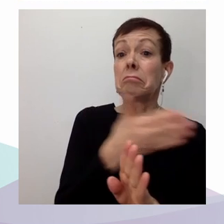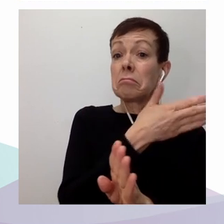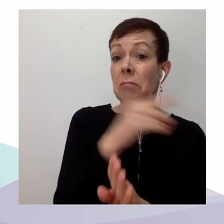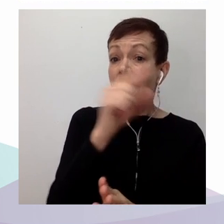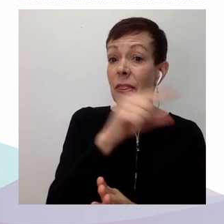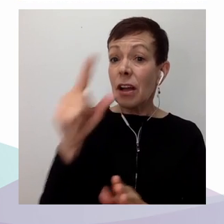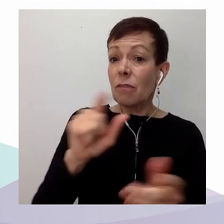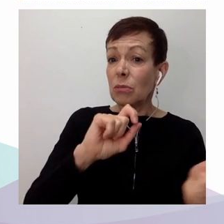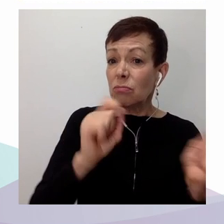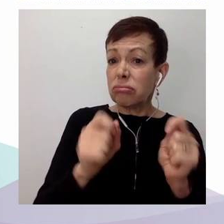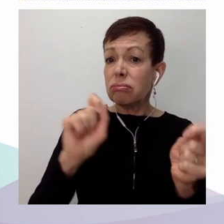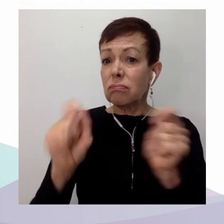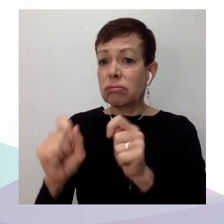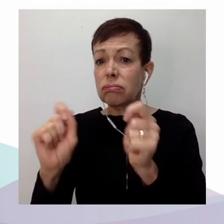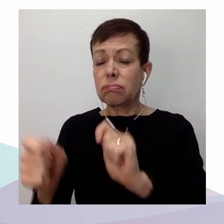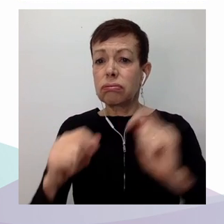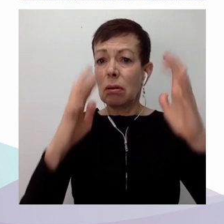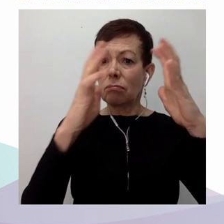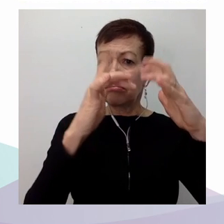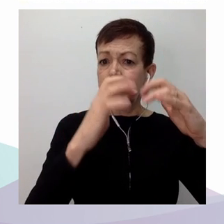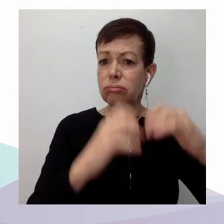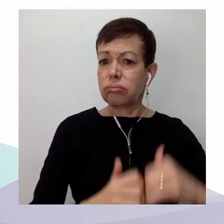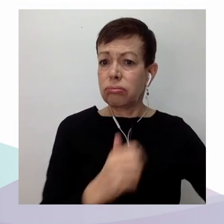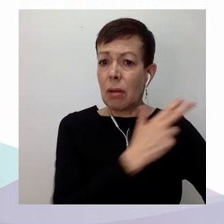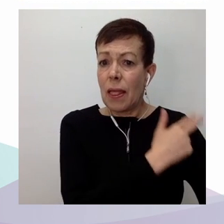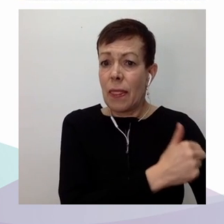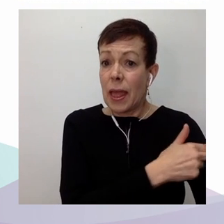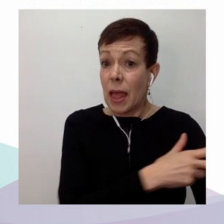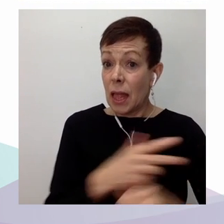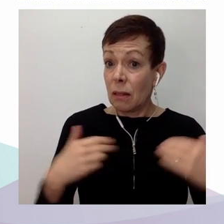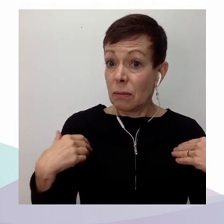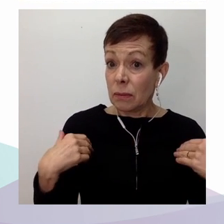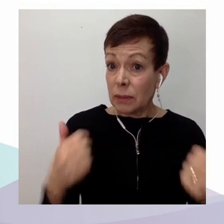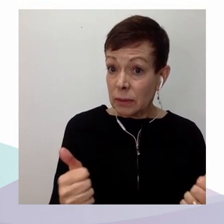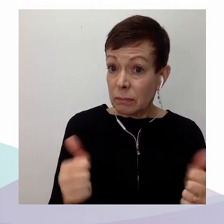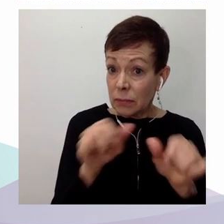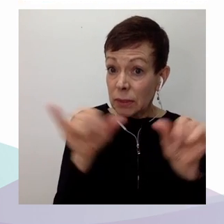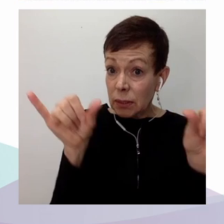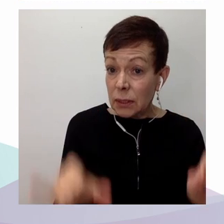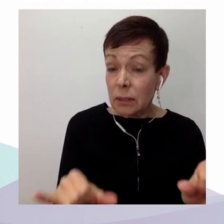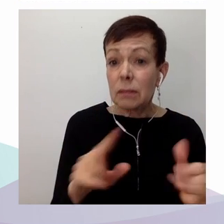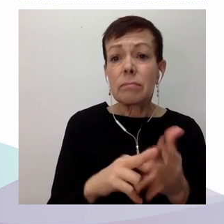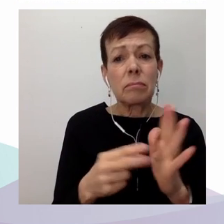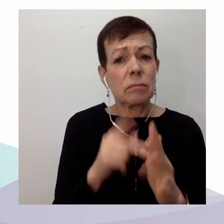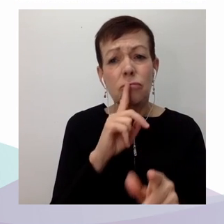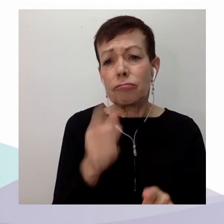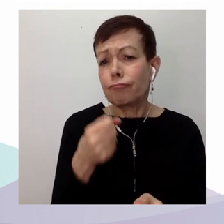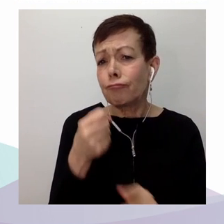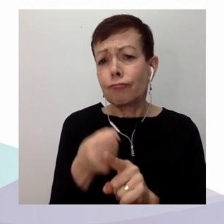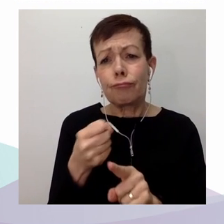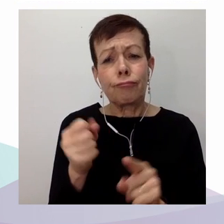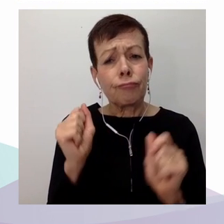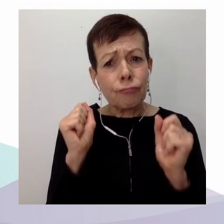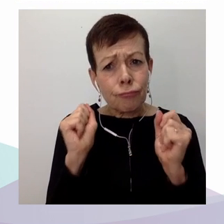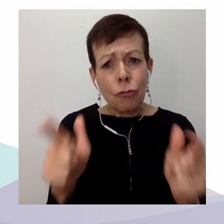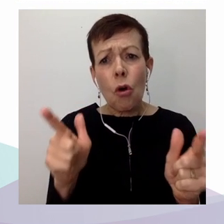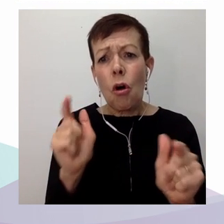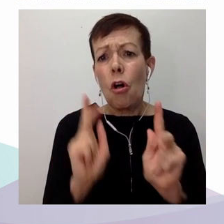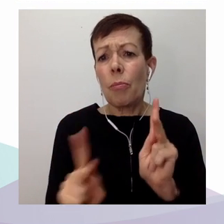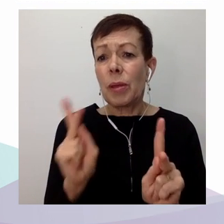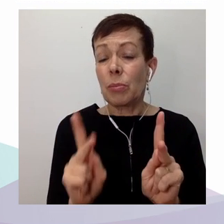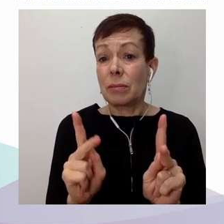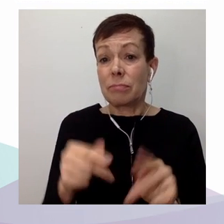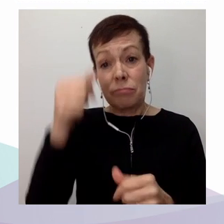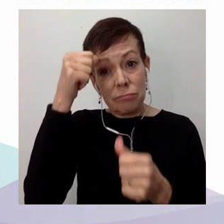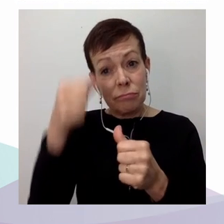liberté de toute la population. Je pense ici aux mesures de confinement, au couvre-feu, et que ces